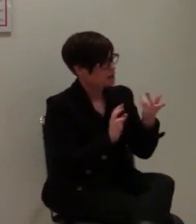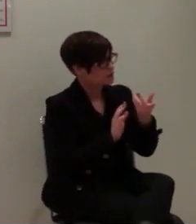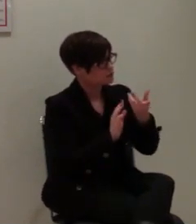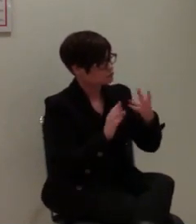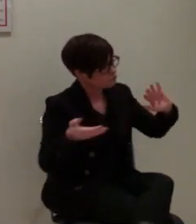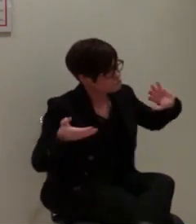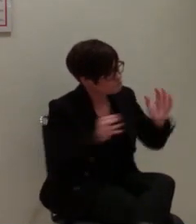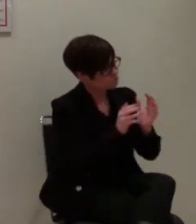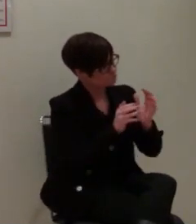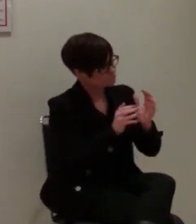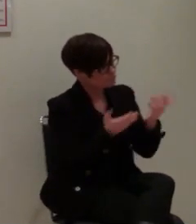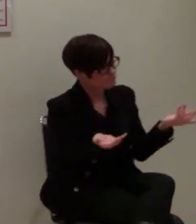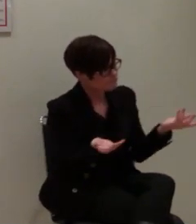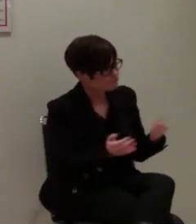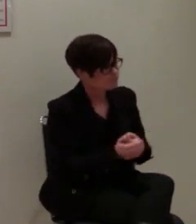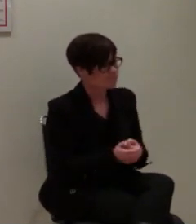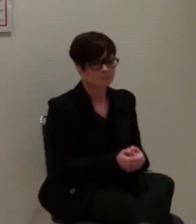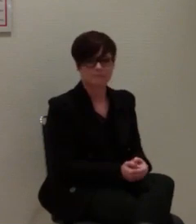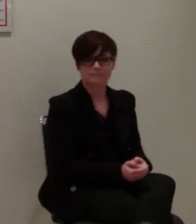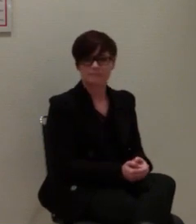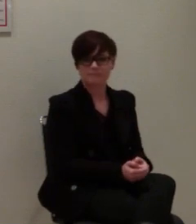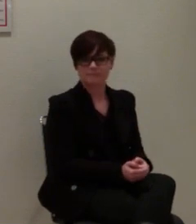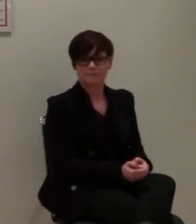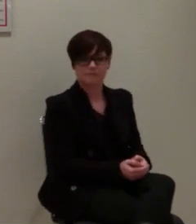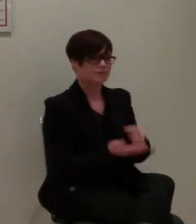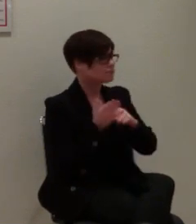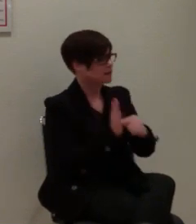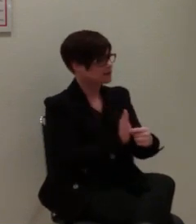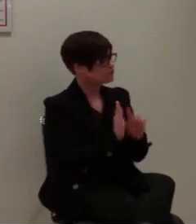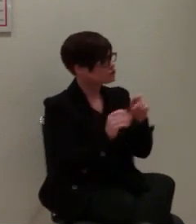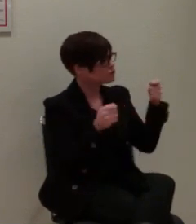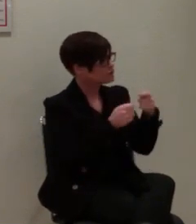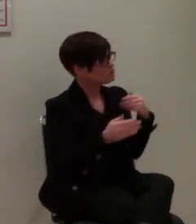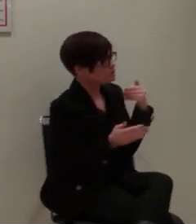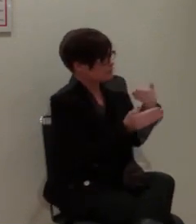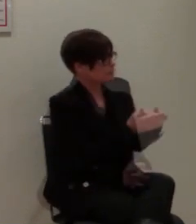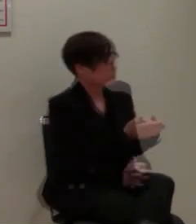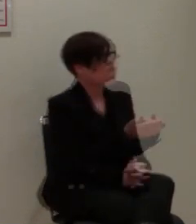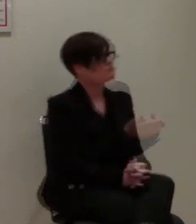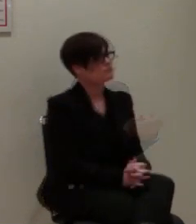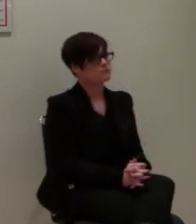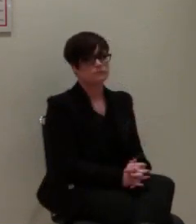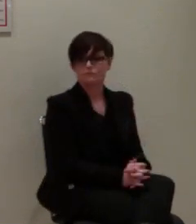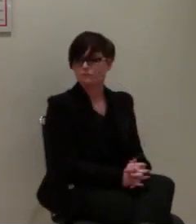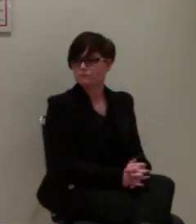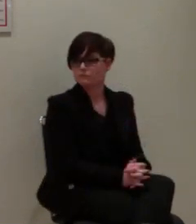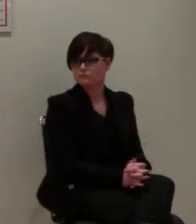ganz gut zusammenfasst und aufzeigt, was die Björn-Steiger-Stiftung bisher alles getan hat.